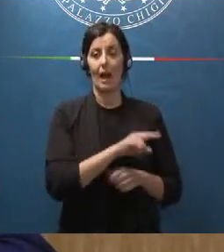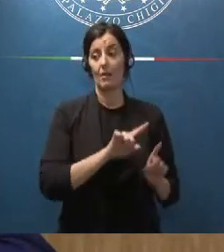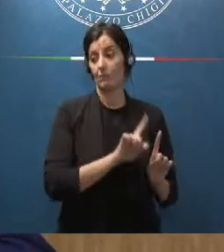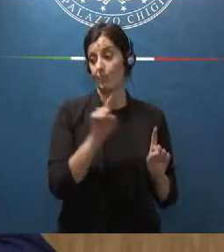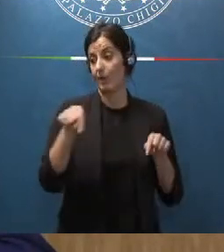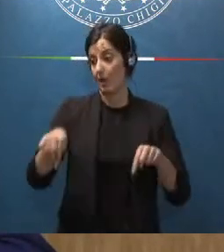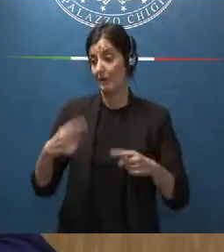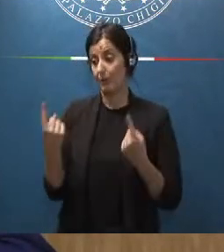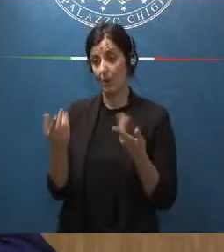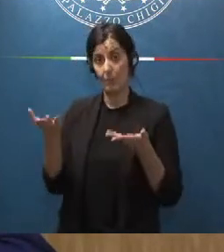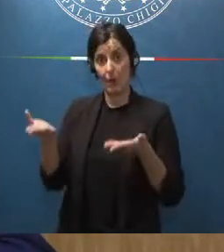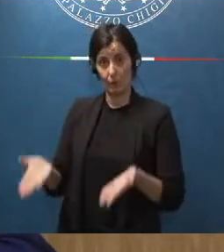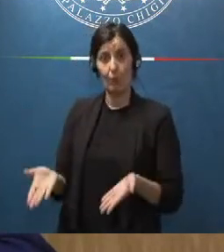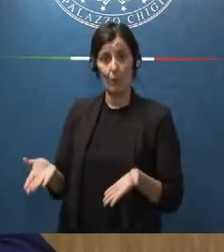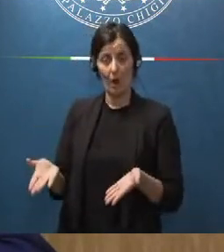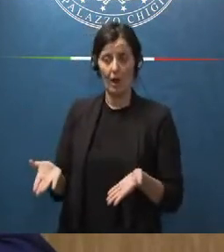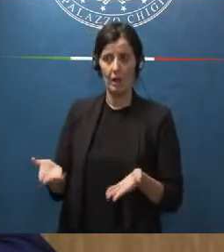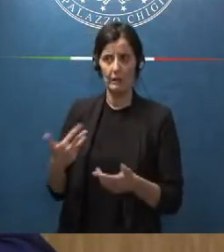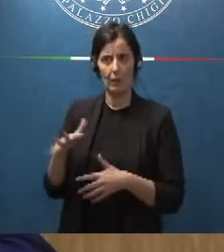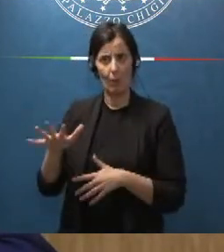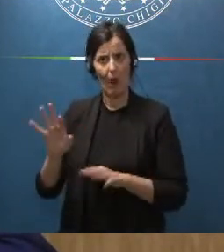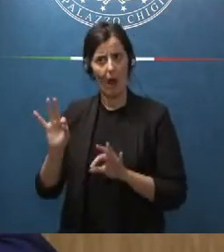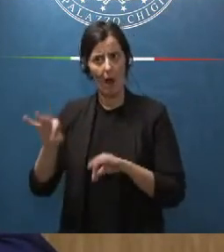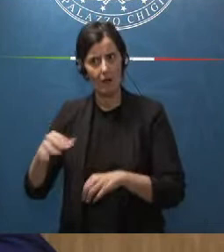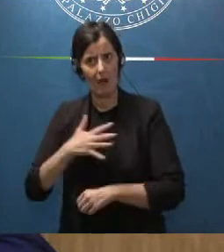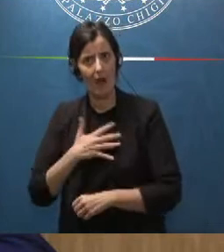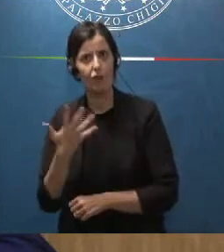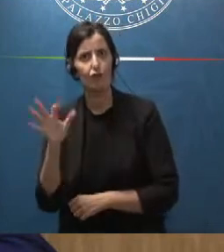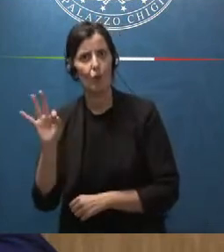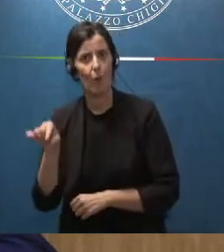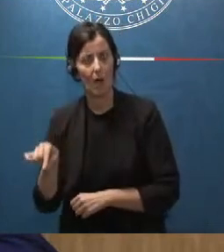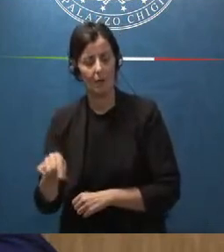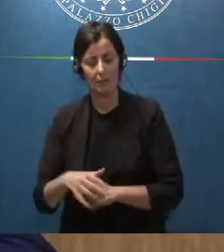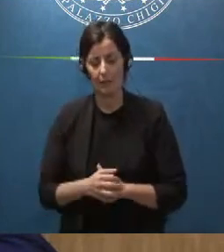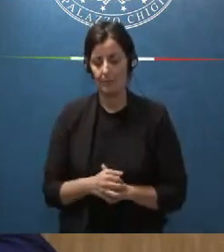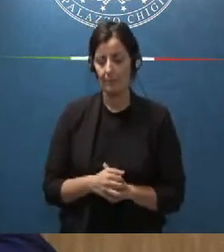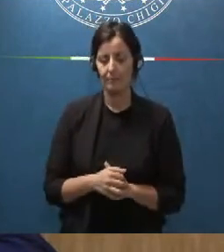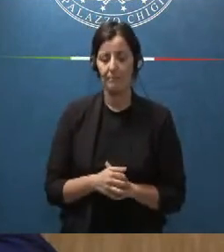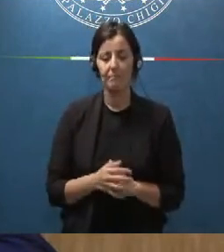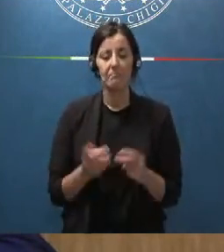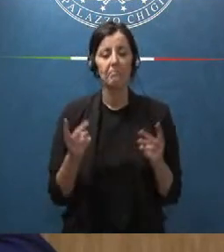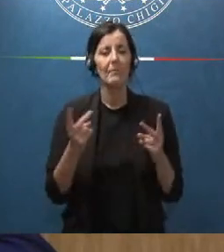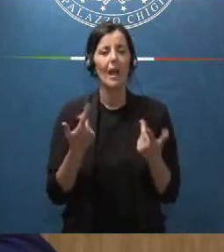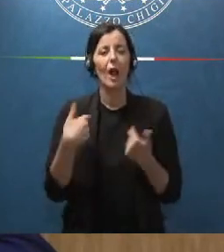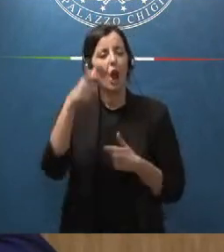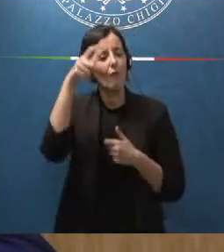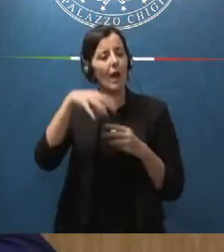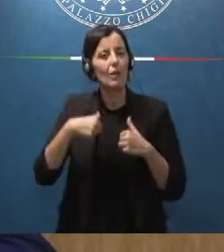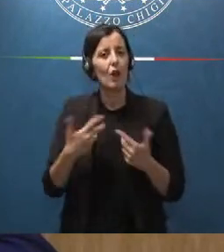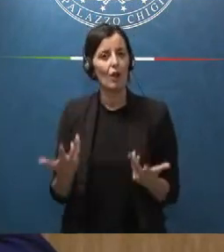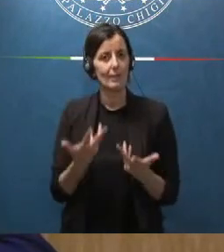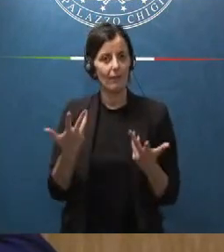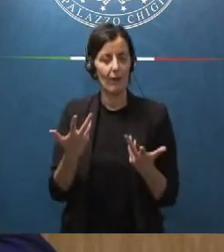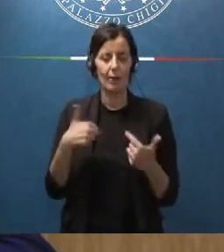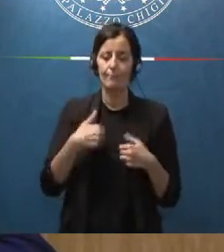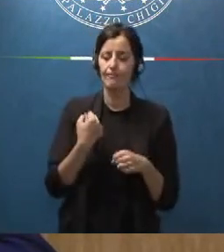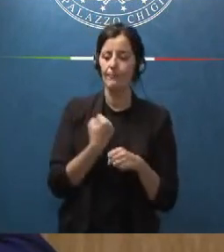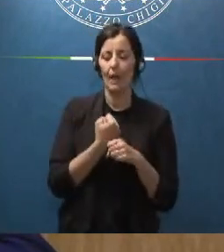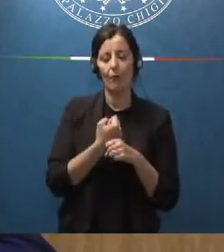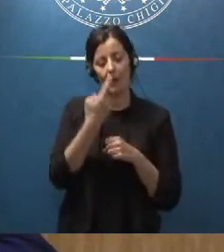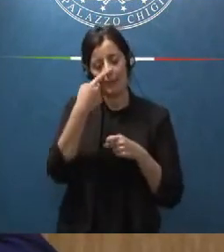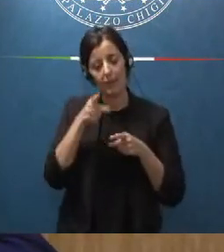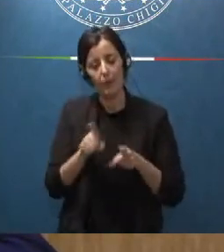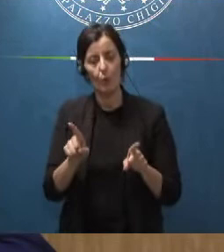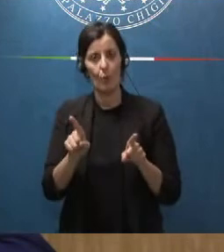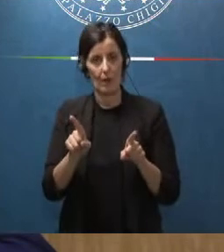situazione attuale che sfiora i 50 anni e allora che cosa sta facendo questo governo noi dobbiamo lavorare su due fronti